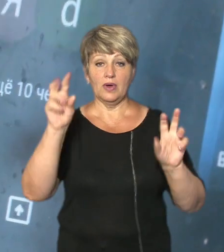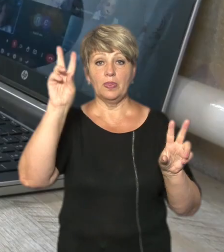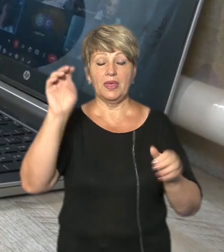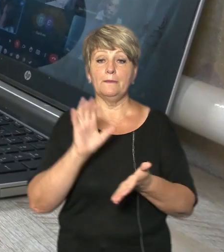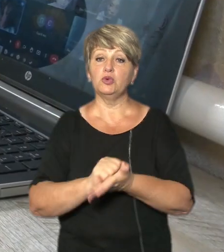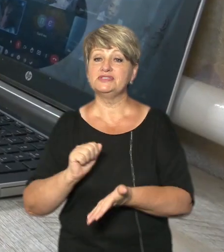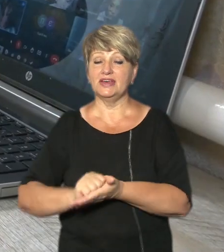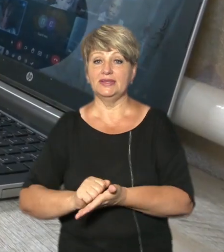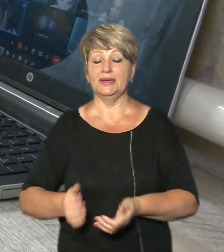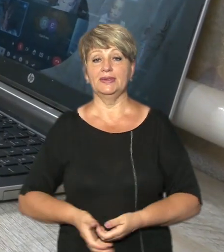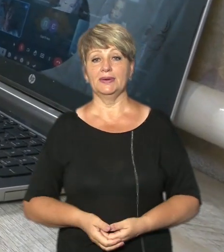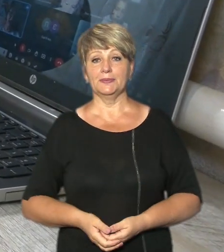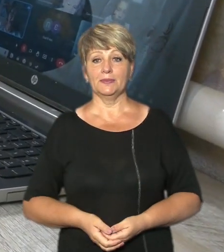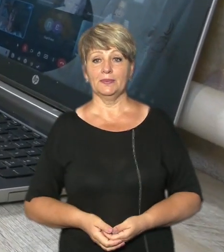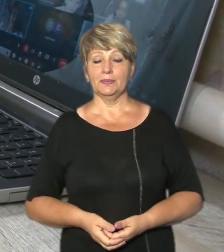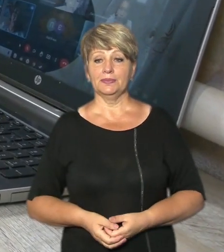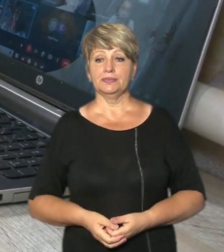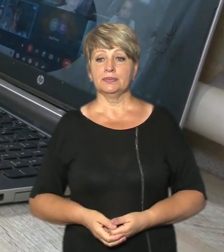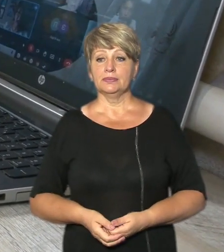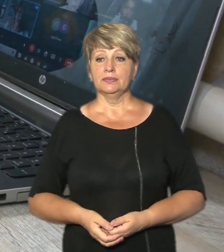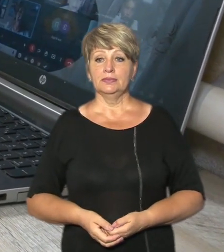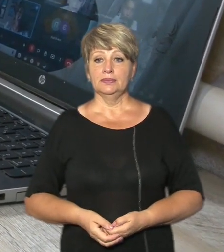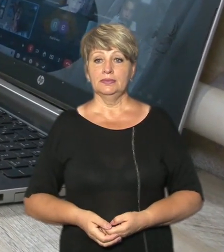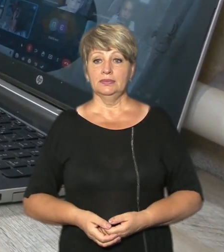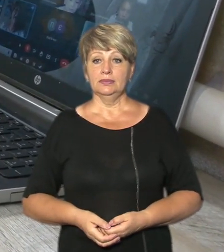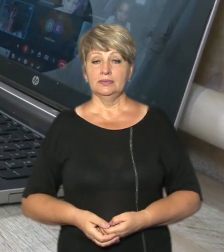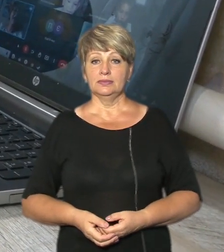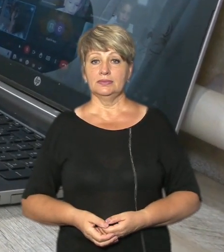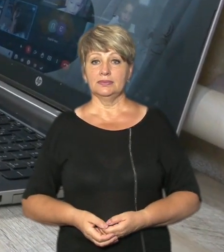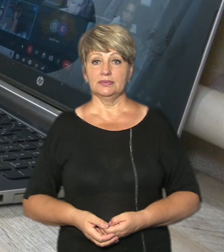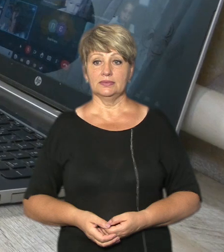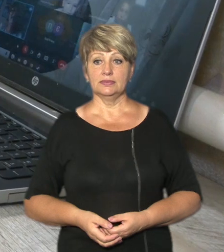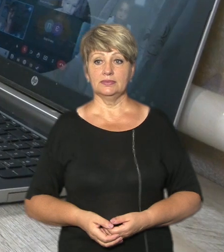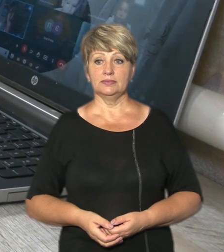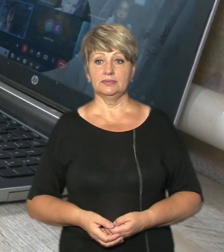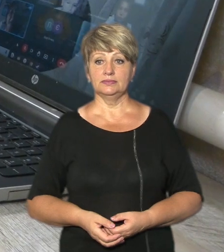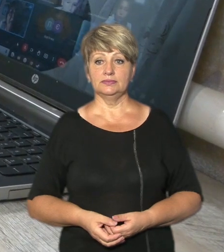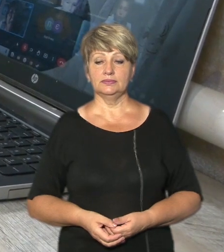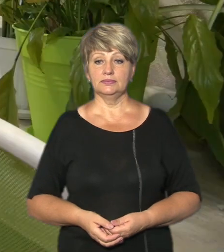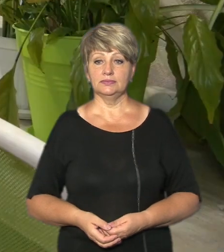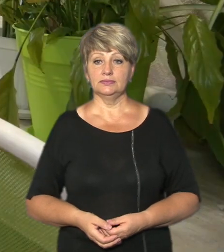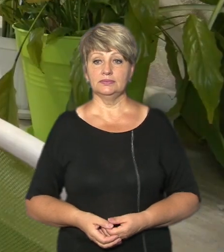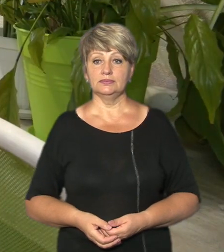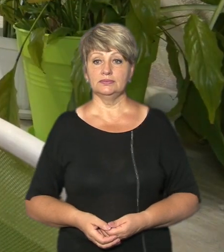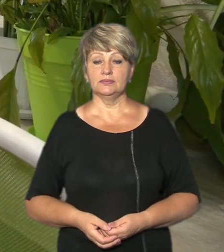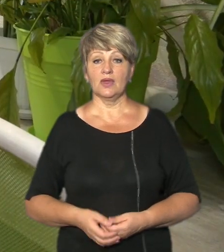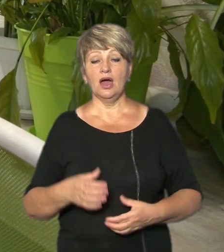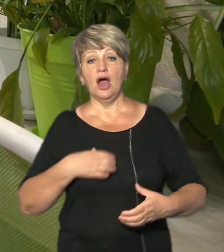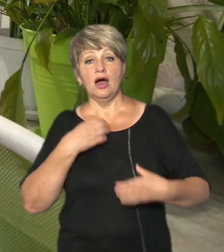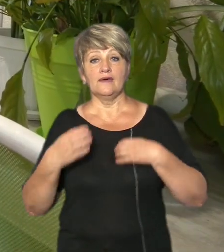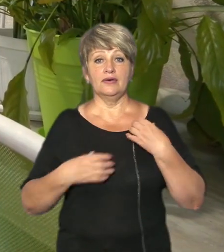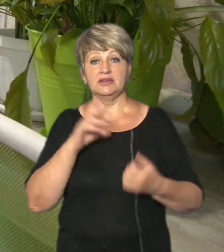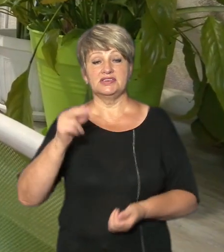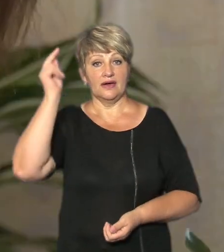хвилюється за